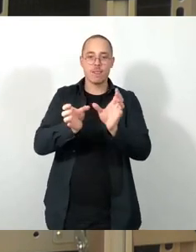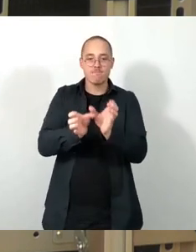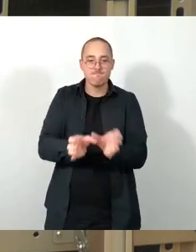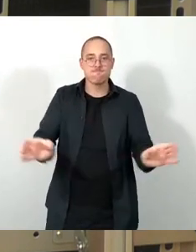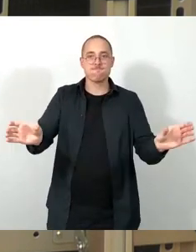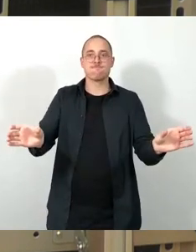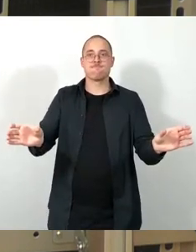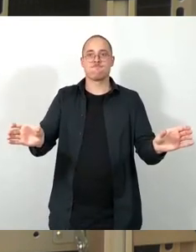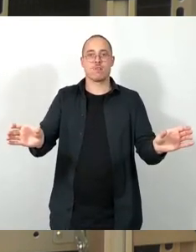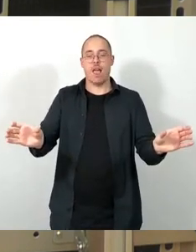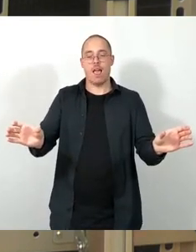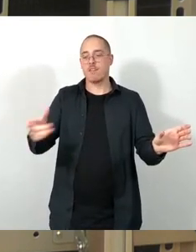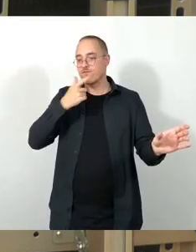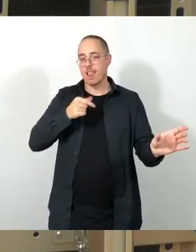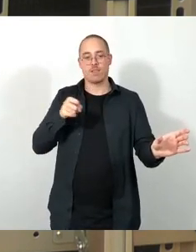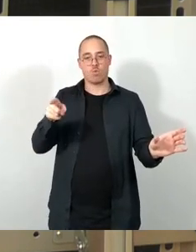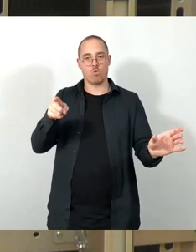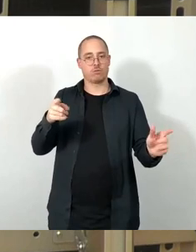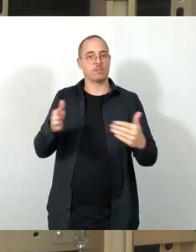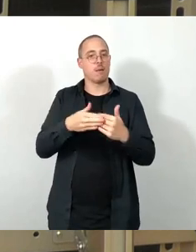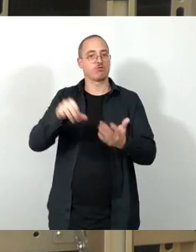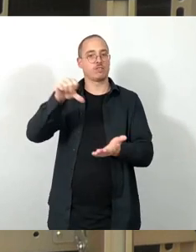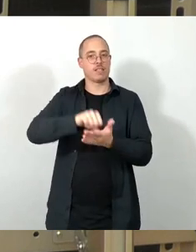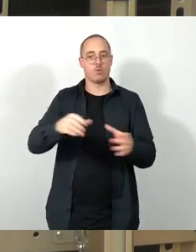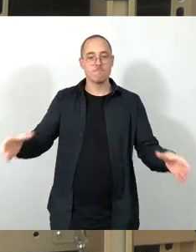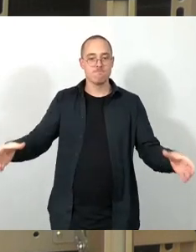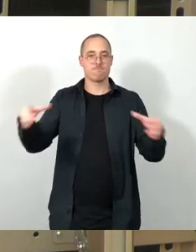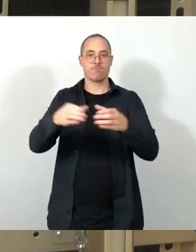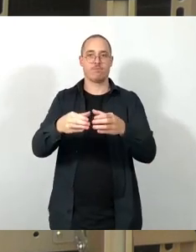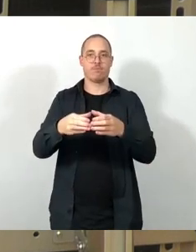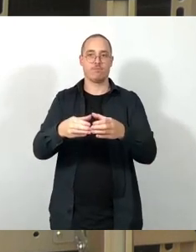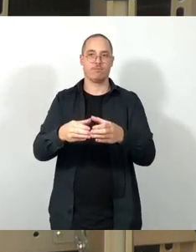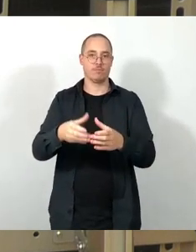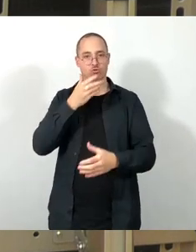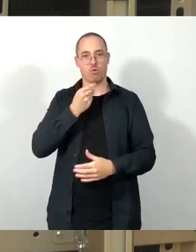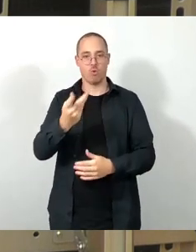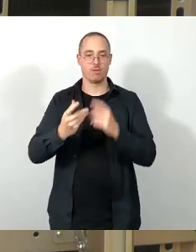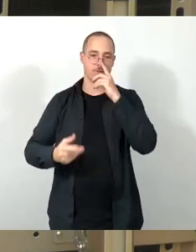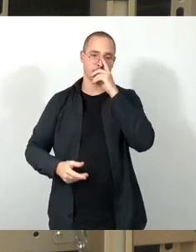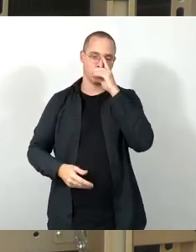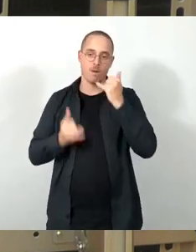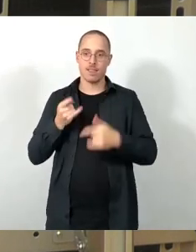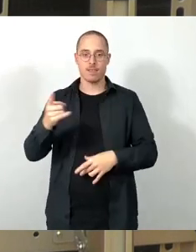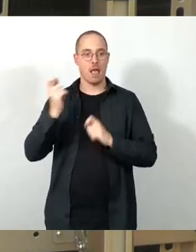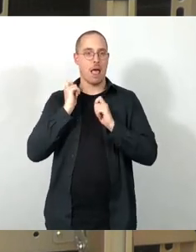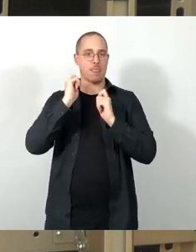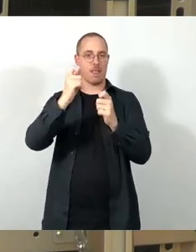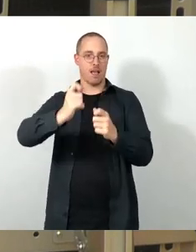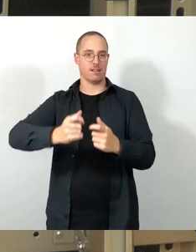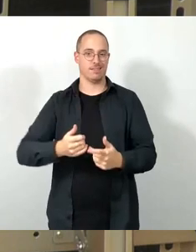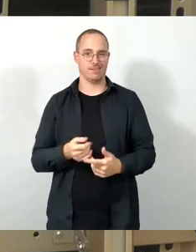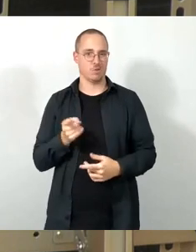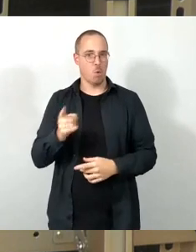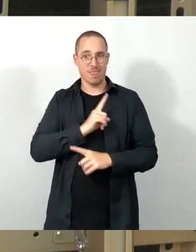Und jetzt muss ich sagen, und Sie für einen populistischen Antrag, in dem nicht mal klar ist, ob das Geld da ankommt,